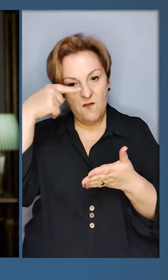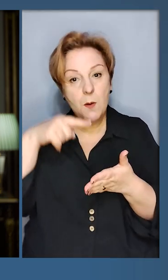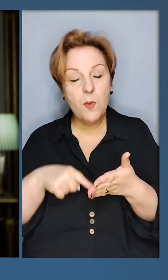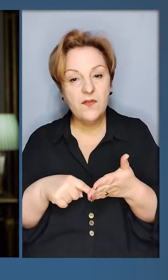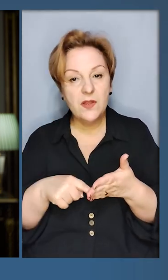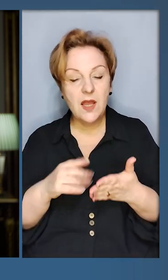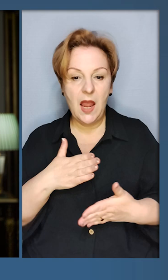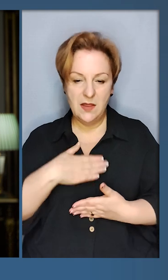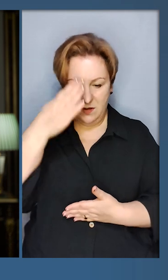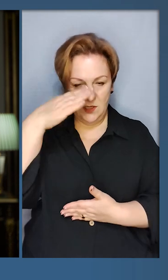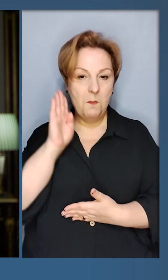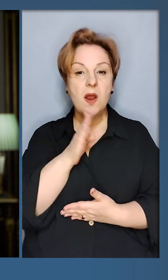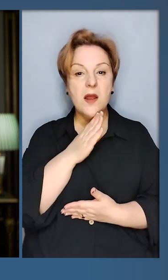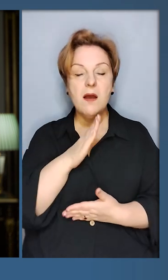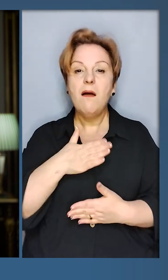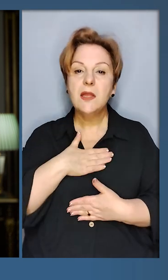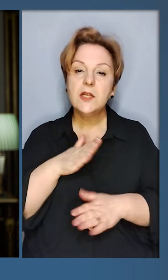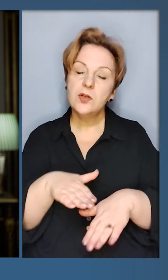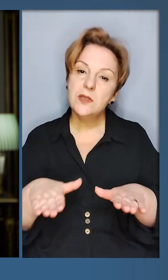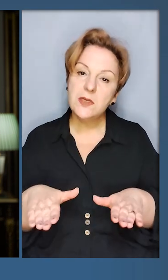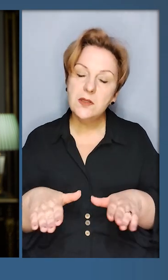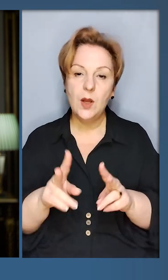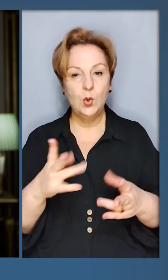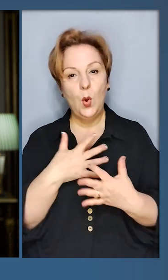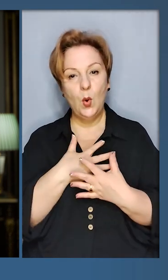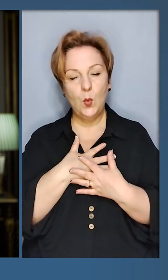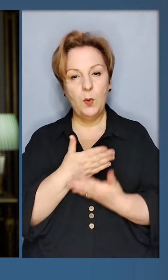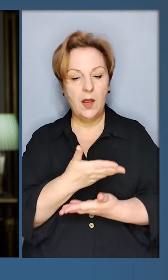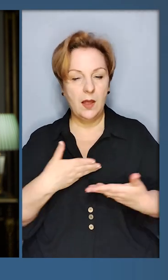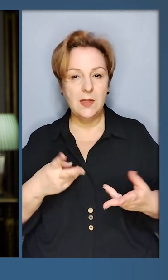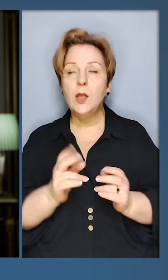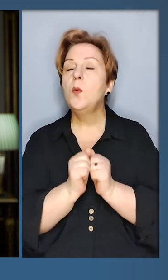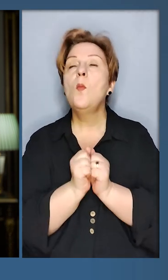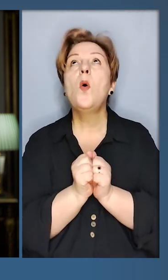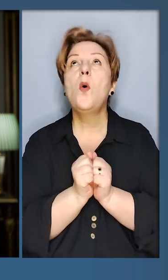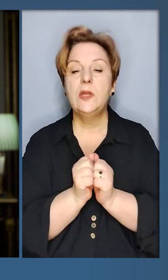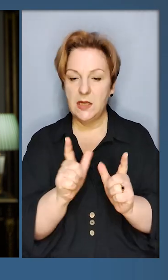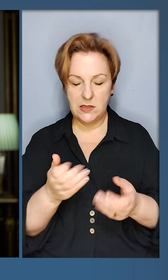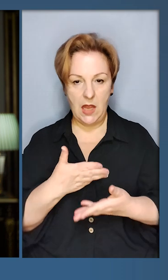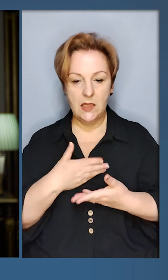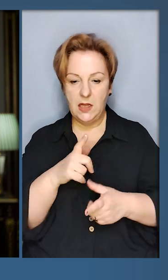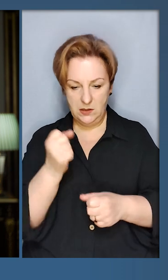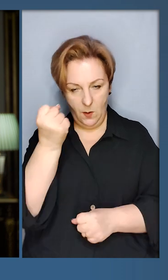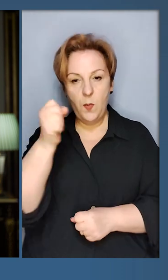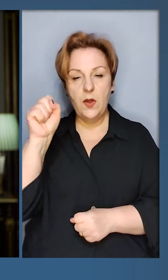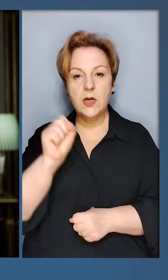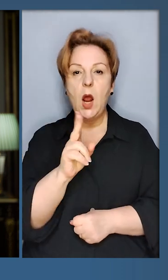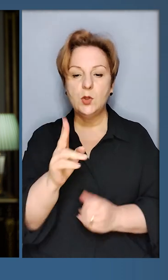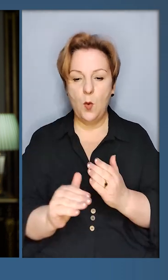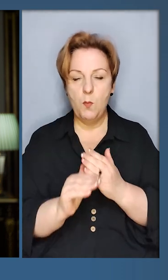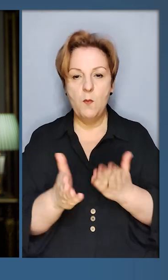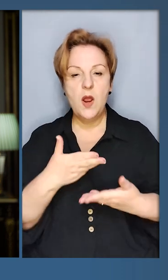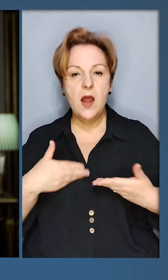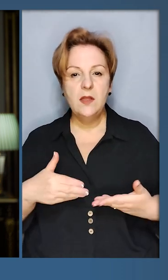впевненість, наші батьки, наші діти, хто любить нас, хто молиться за нас, за перемогу,